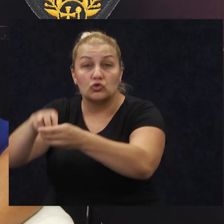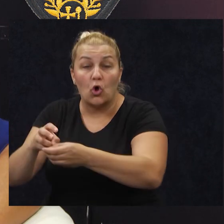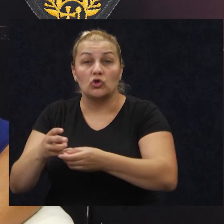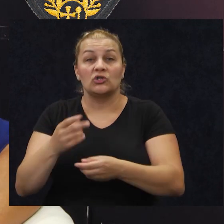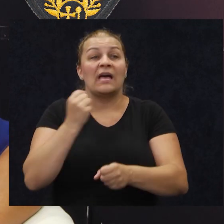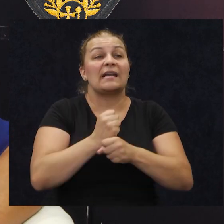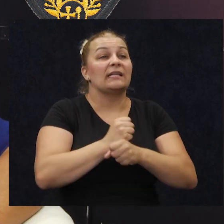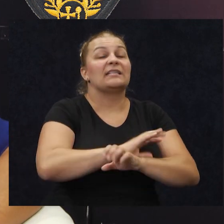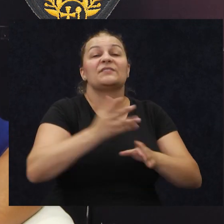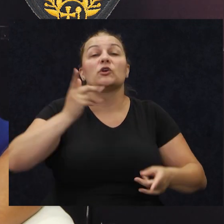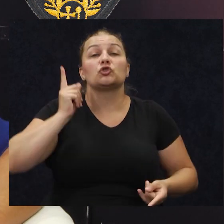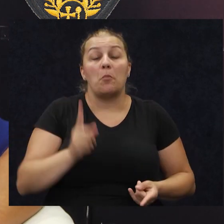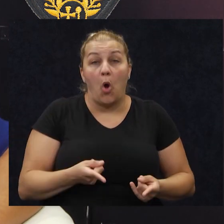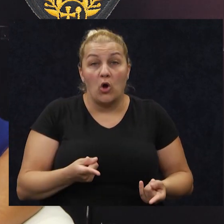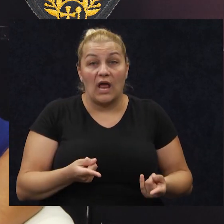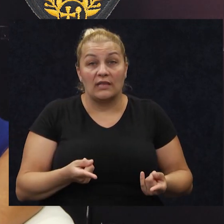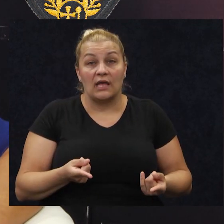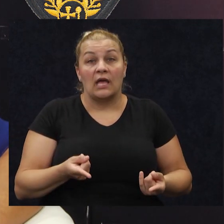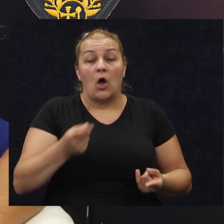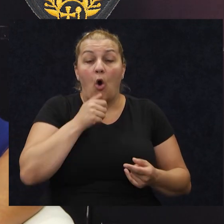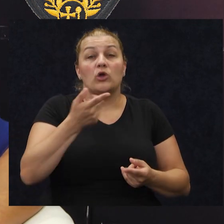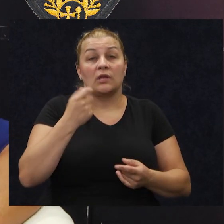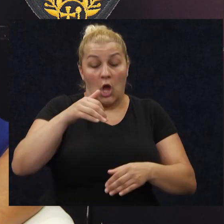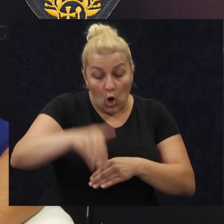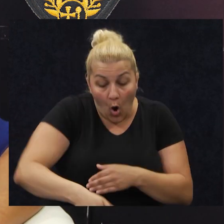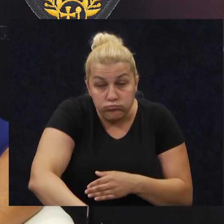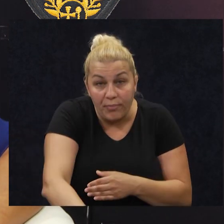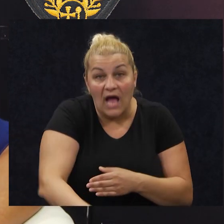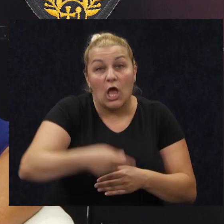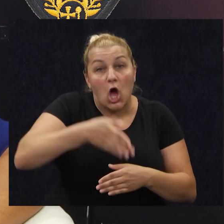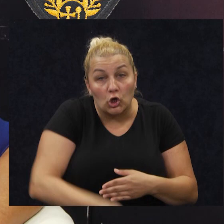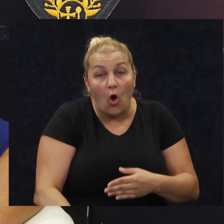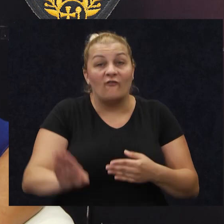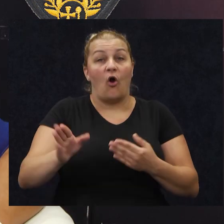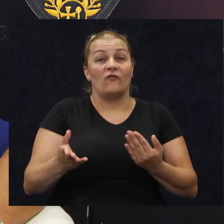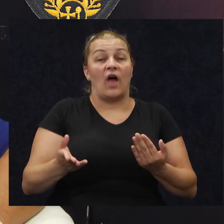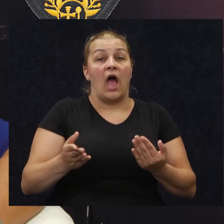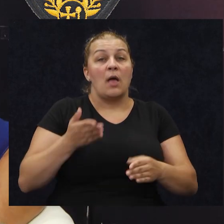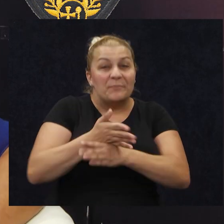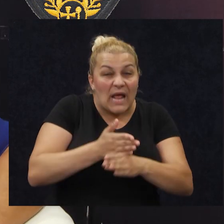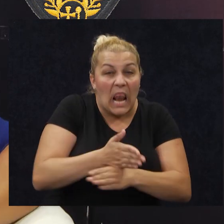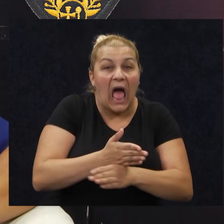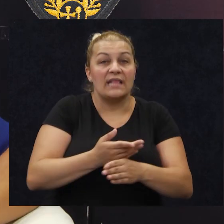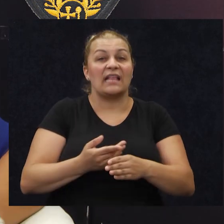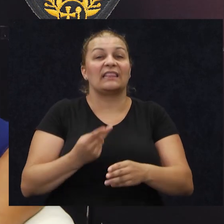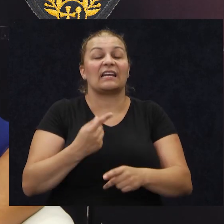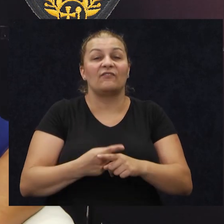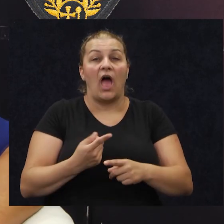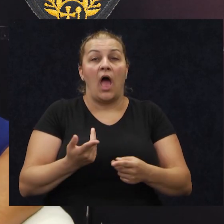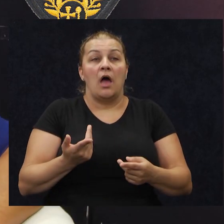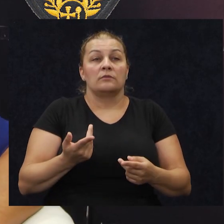radite sve što morate, ne znam, i od kopanja, rovova, pitanja drva,